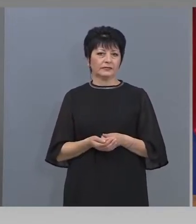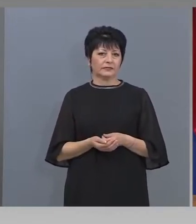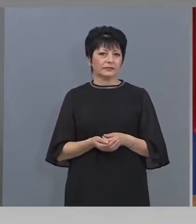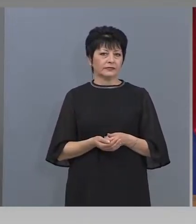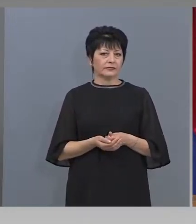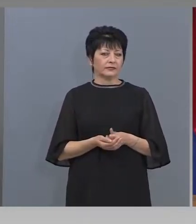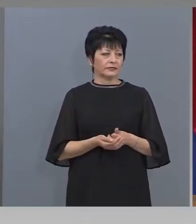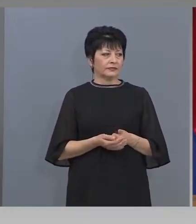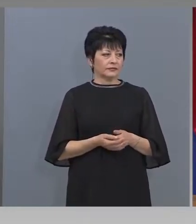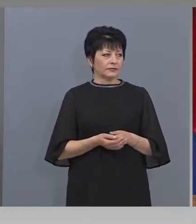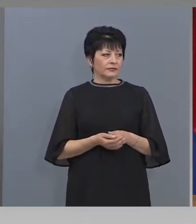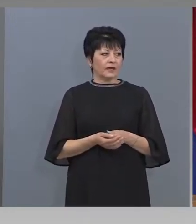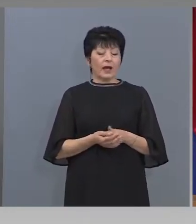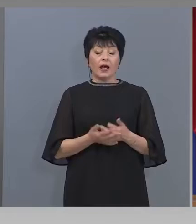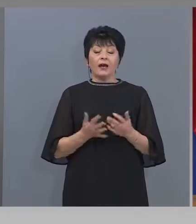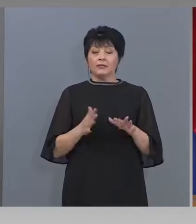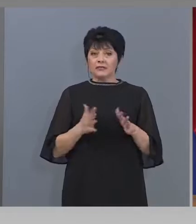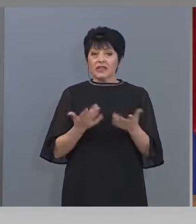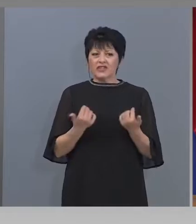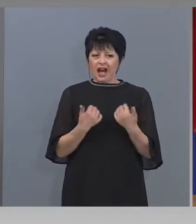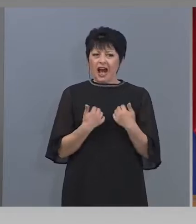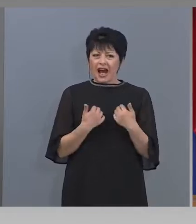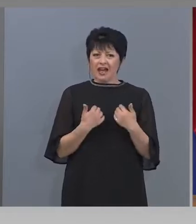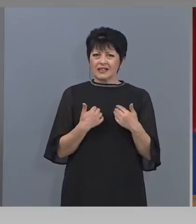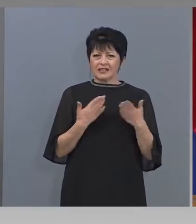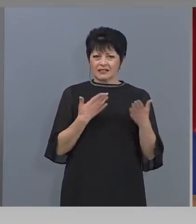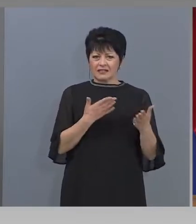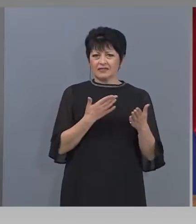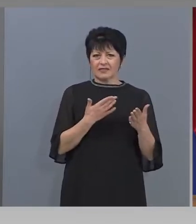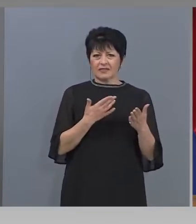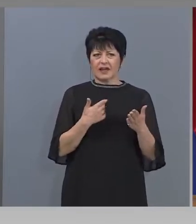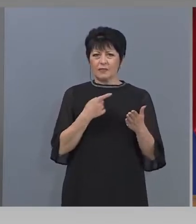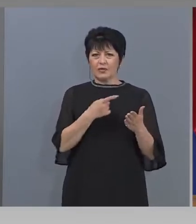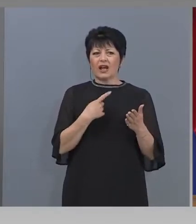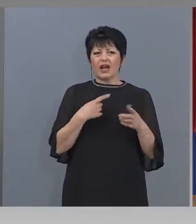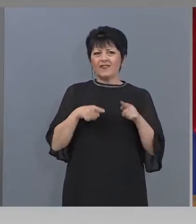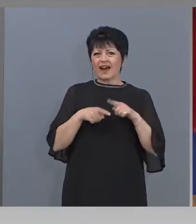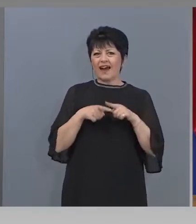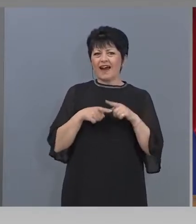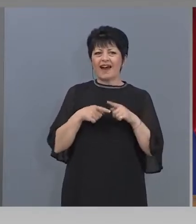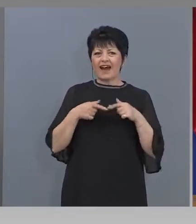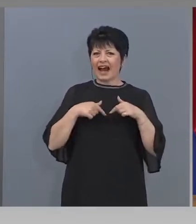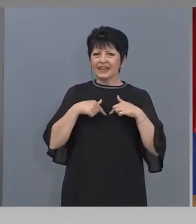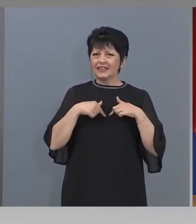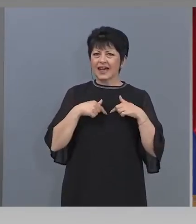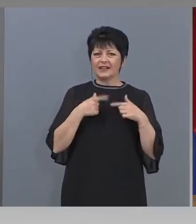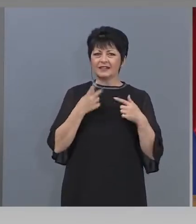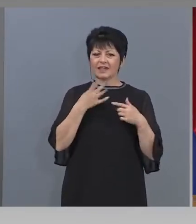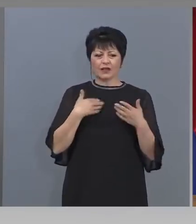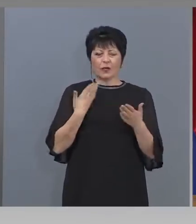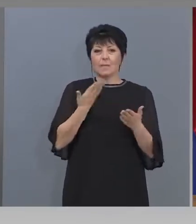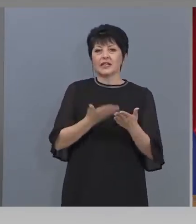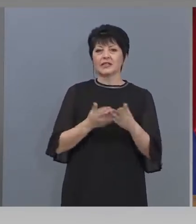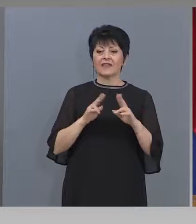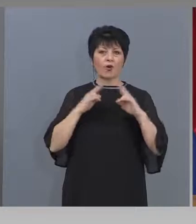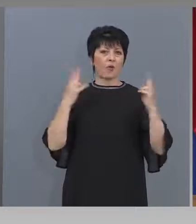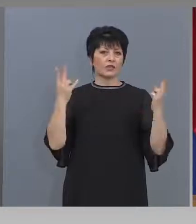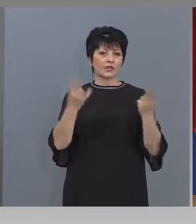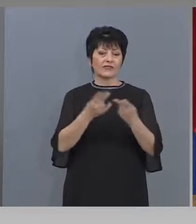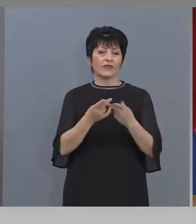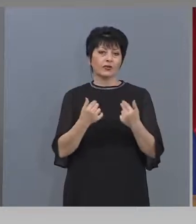Така че аз Казус под такъв характер, какъвто някои хора го представят в обществото, не виждам и не разбирам.